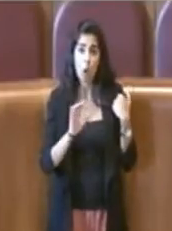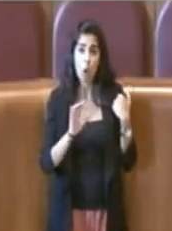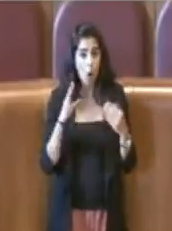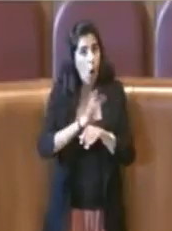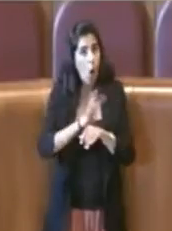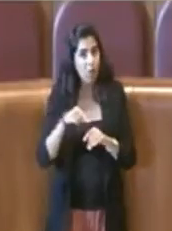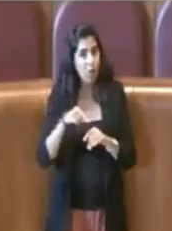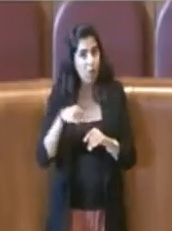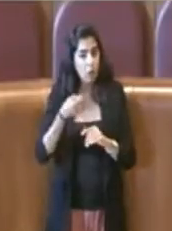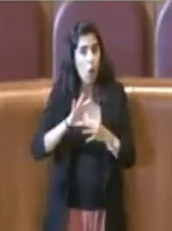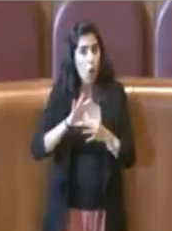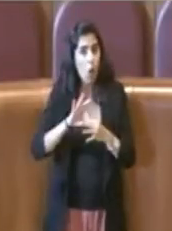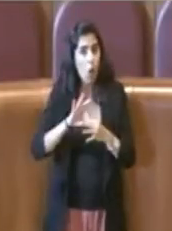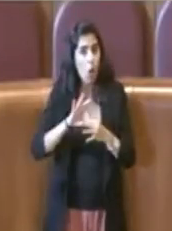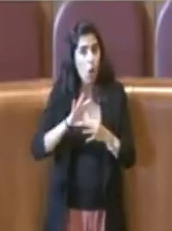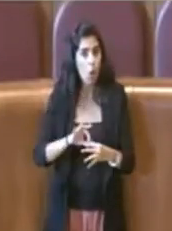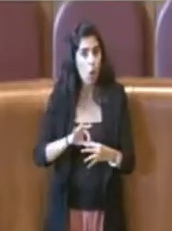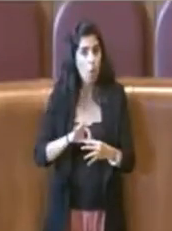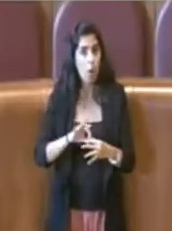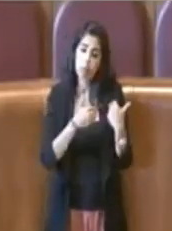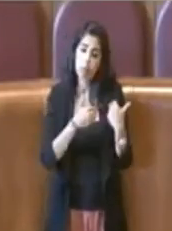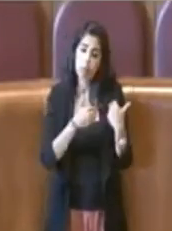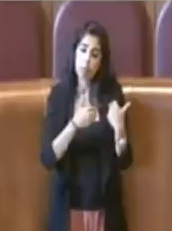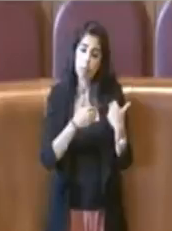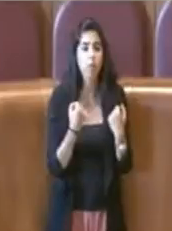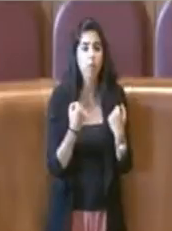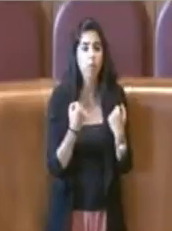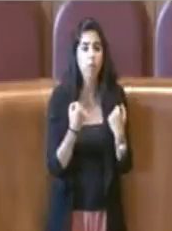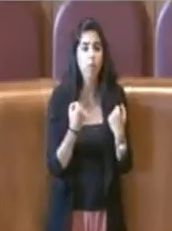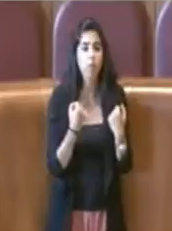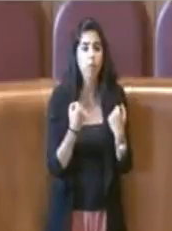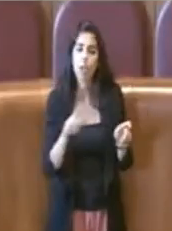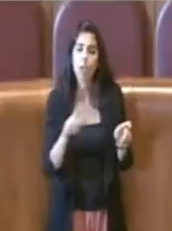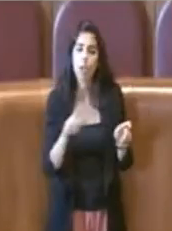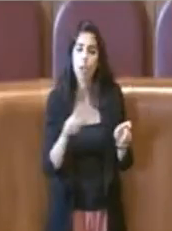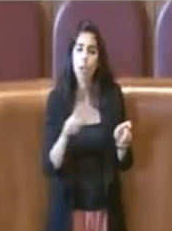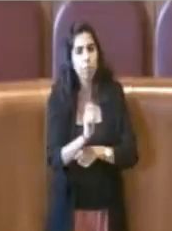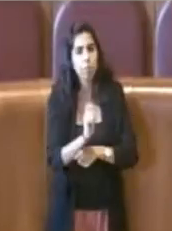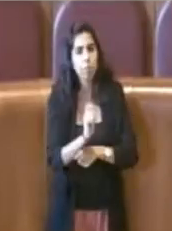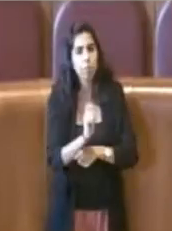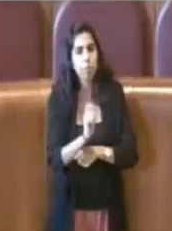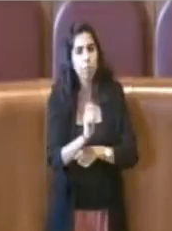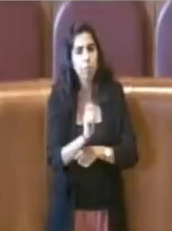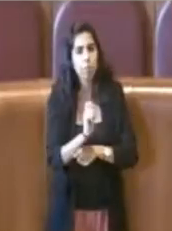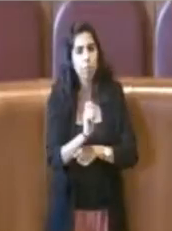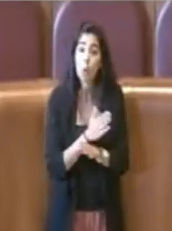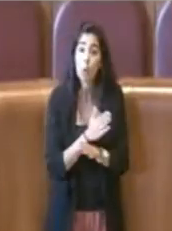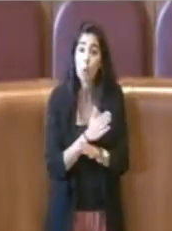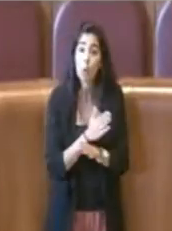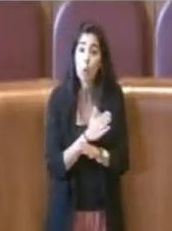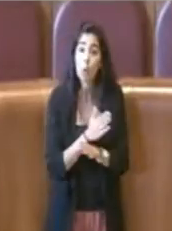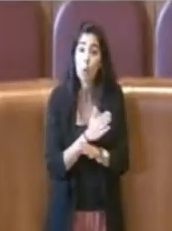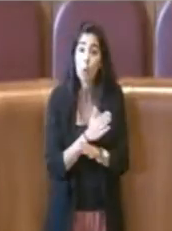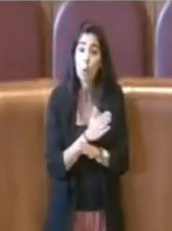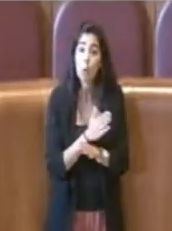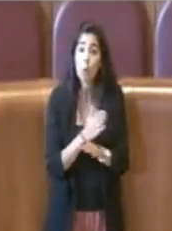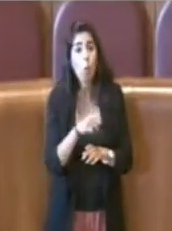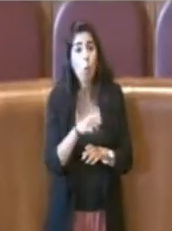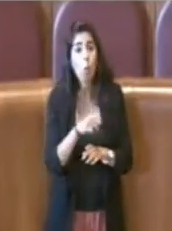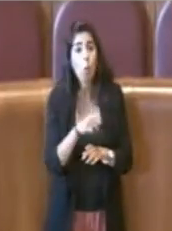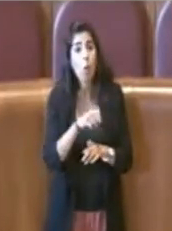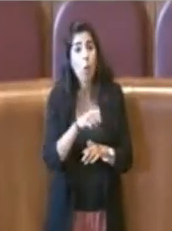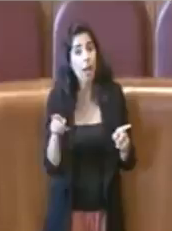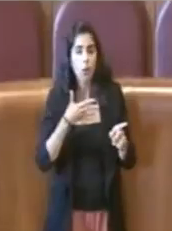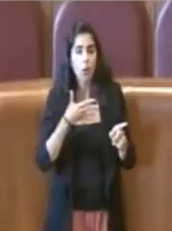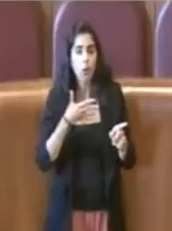ai contribuenti, a tutti, a tutti quelli che godono non solo